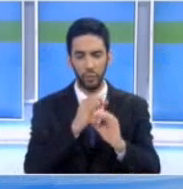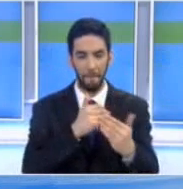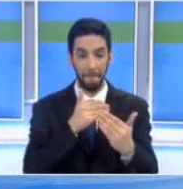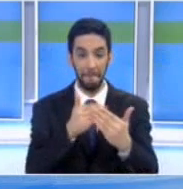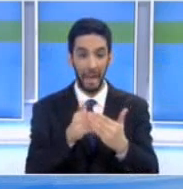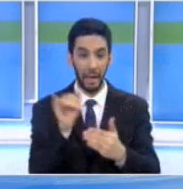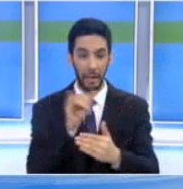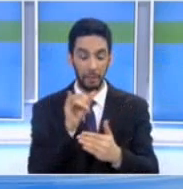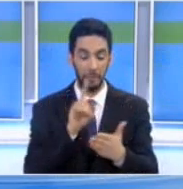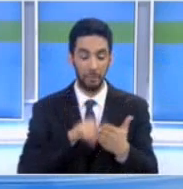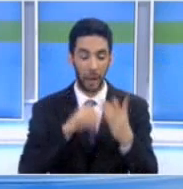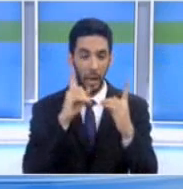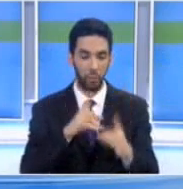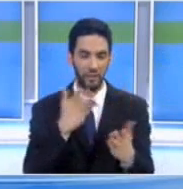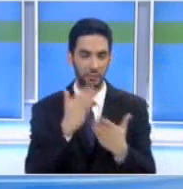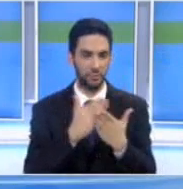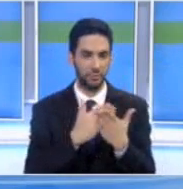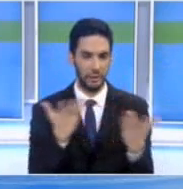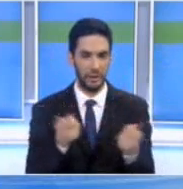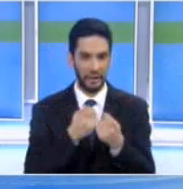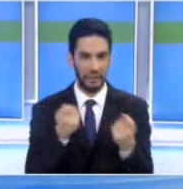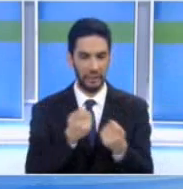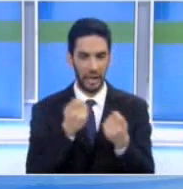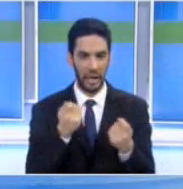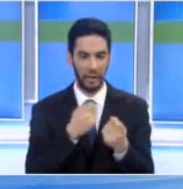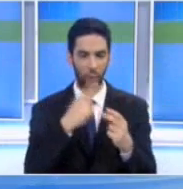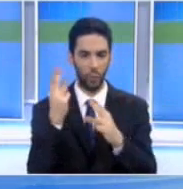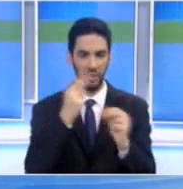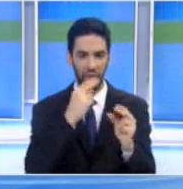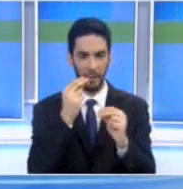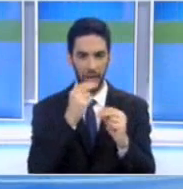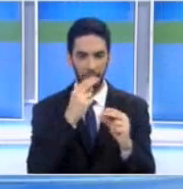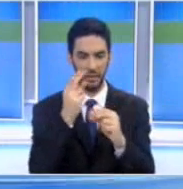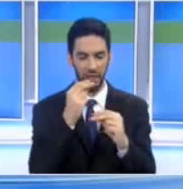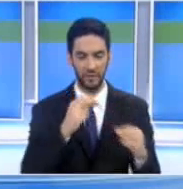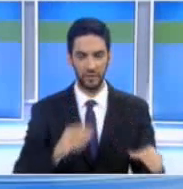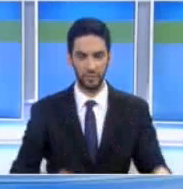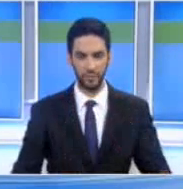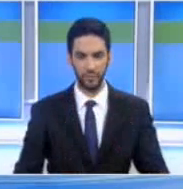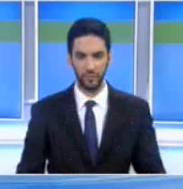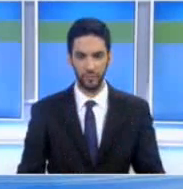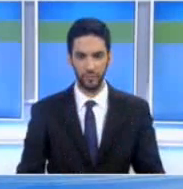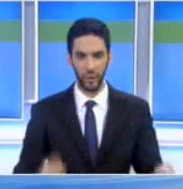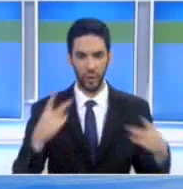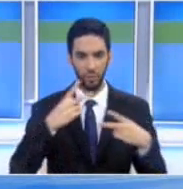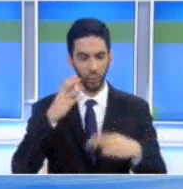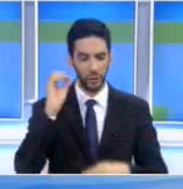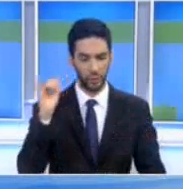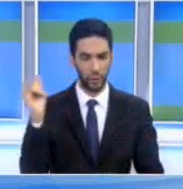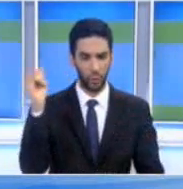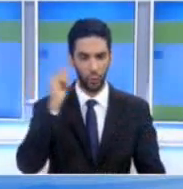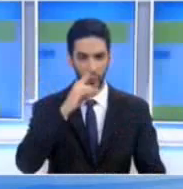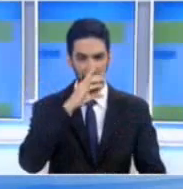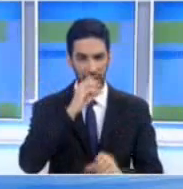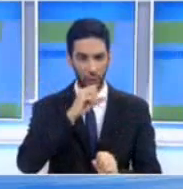από πλευράς Ελληνοκυπριακής σε σχέση με την συνέχιση των διαπραγματεύσεων από την Κύπρο όπου πραγματοποιείς θα κατεχόμενα παράνομο δίσκεψη ο κύριος Αβούς Αγγλανά